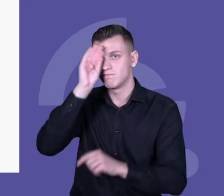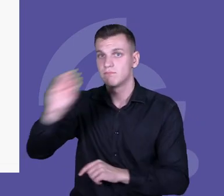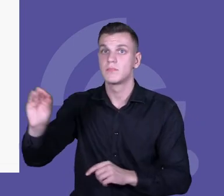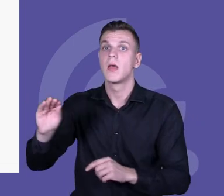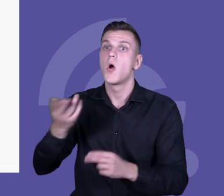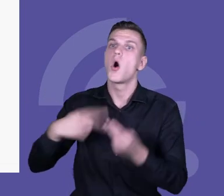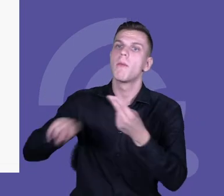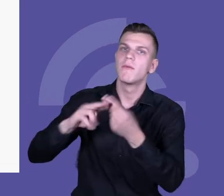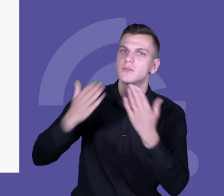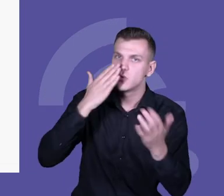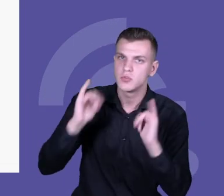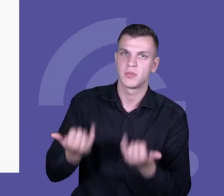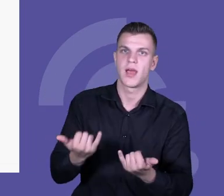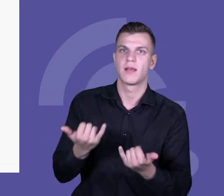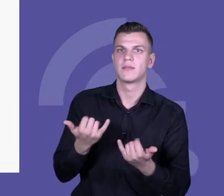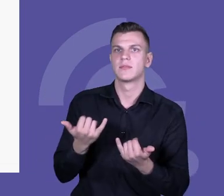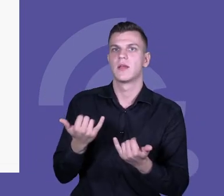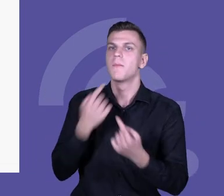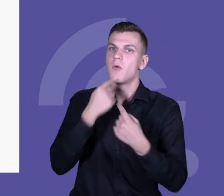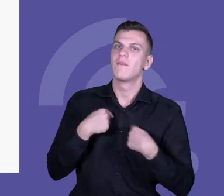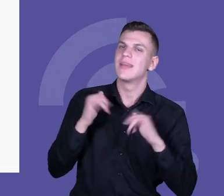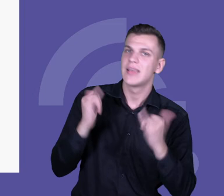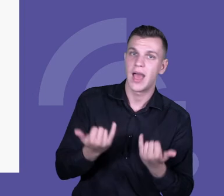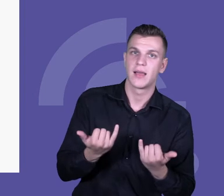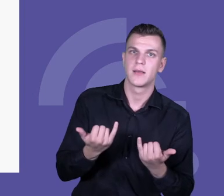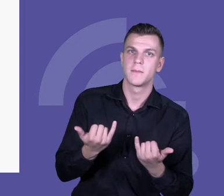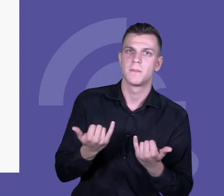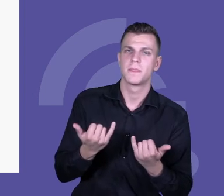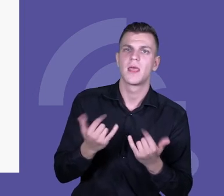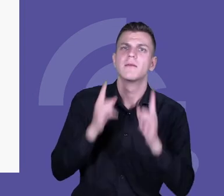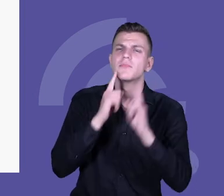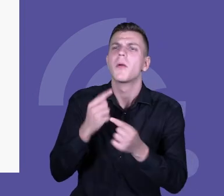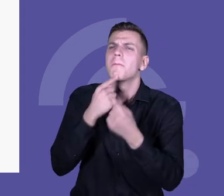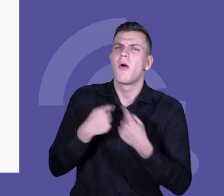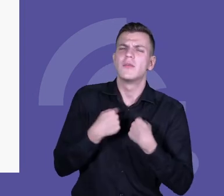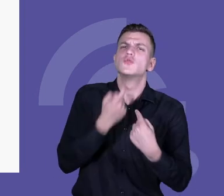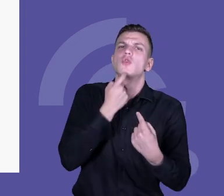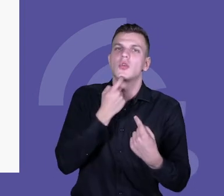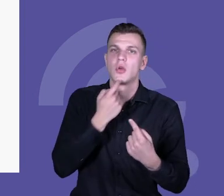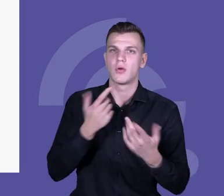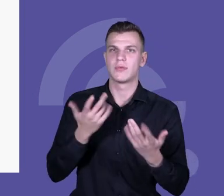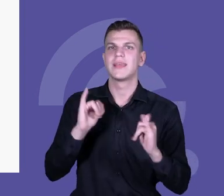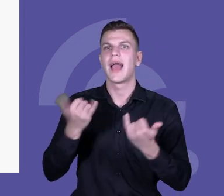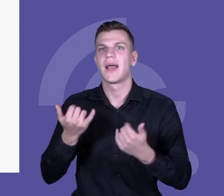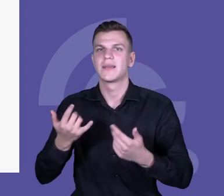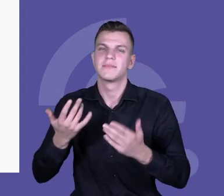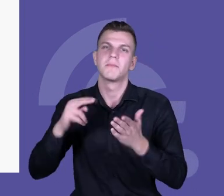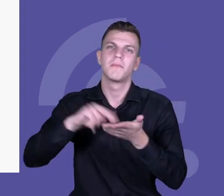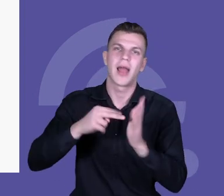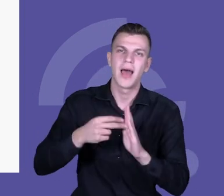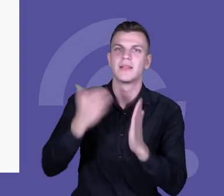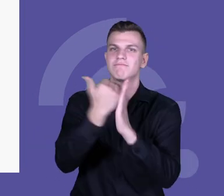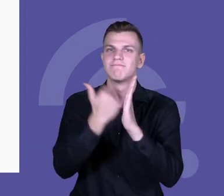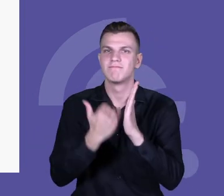normy będziemy, jakimi zasadami będziemy się kierowali, udzielając sobie tej informacji zwrotnej, z czego w ogóle składa się informacja zwrotna, jaki schemat jest informacji zwrotnej, że trzeba